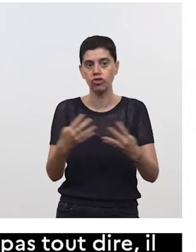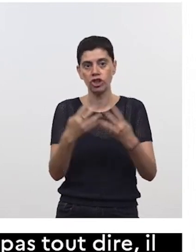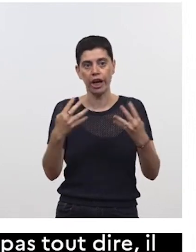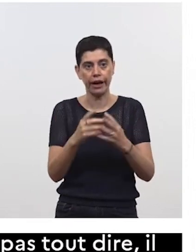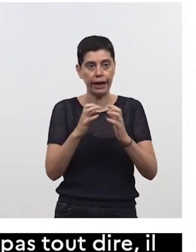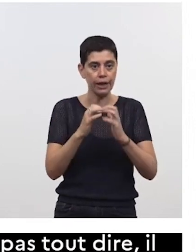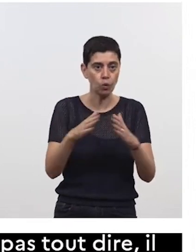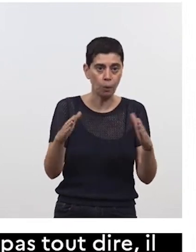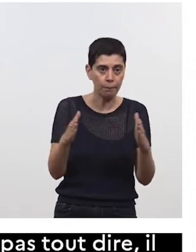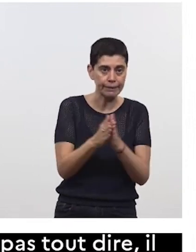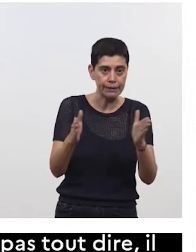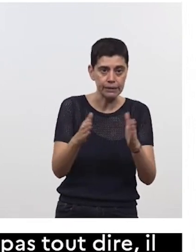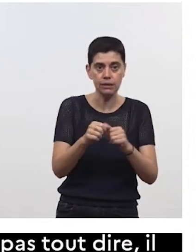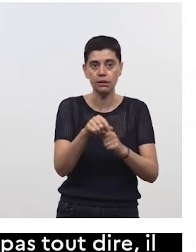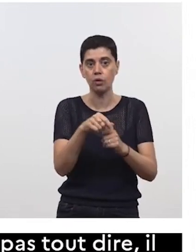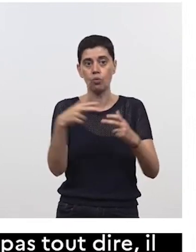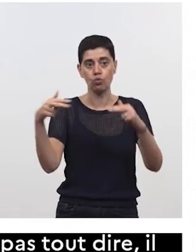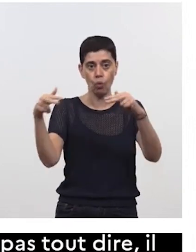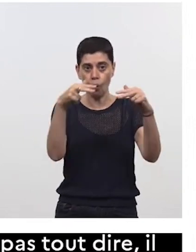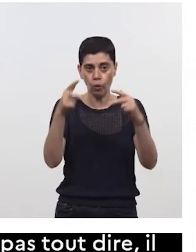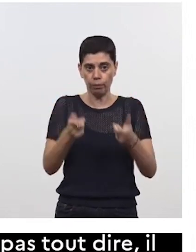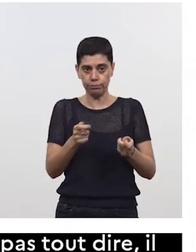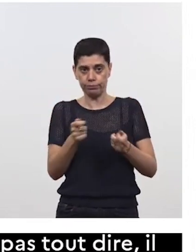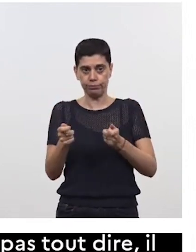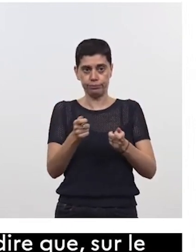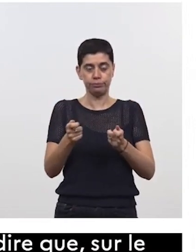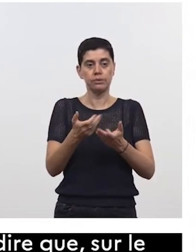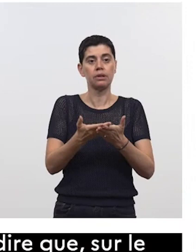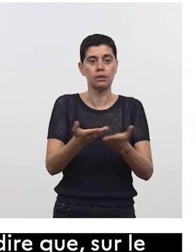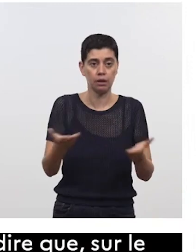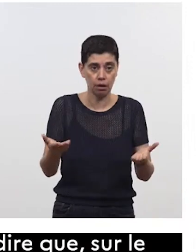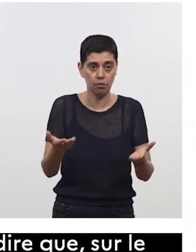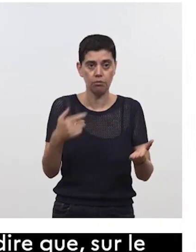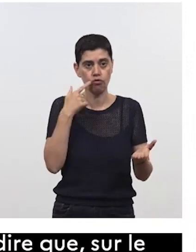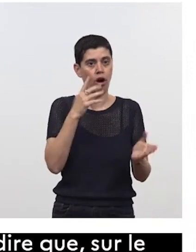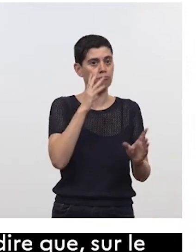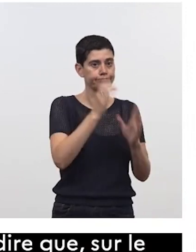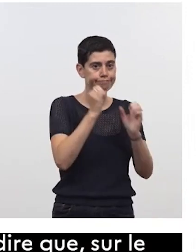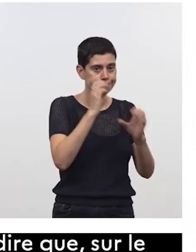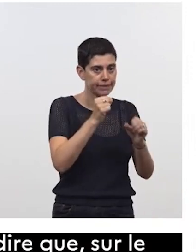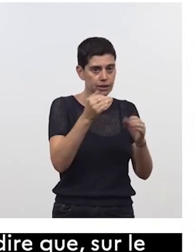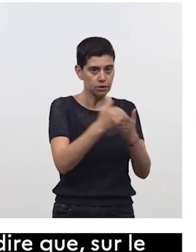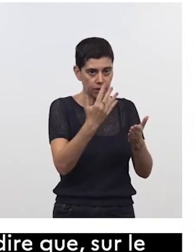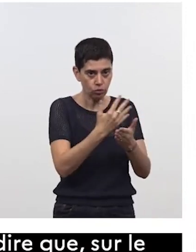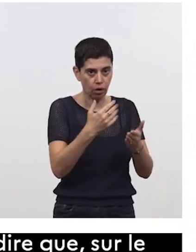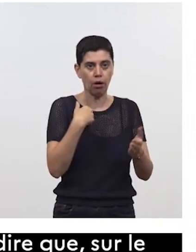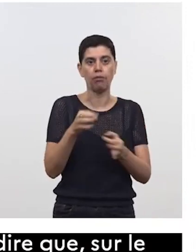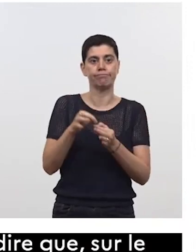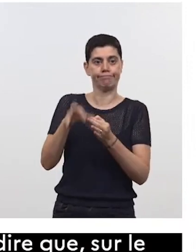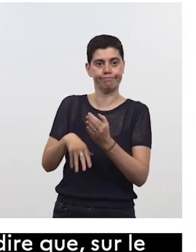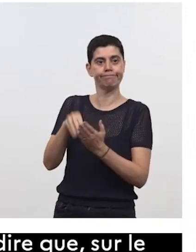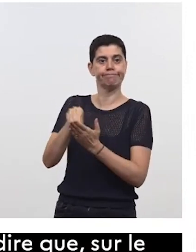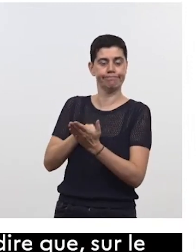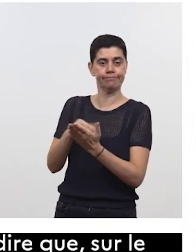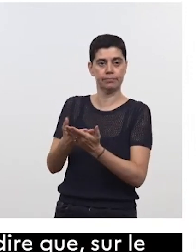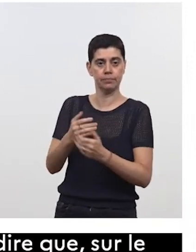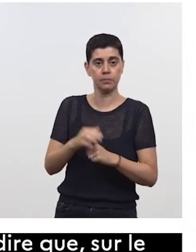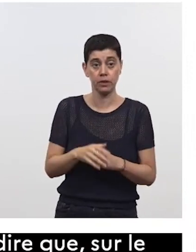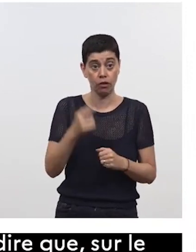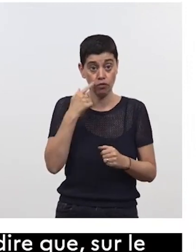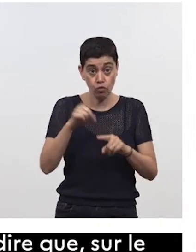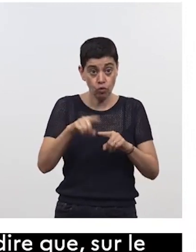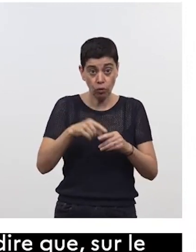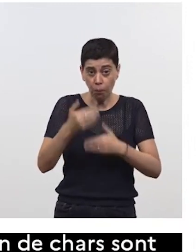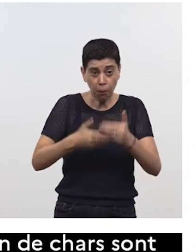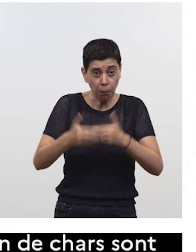les drones donc évidemment on a aussi voulu tirer conclusion de tout cela après les choses avancent vite vous l'avez bien entendu désormais et c'est aussi notre